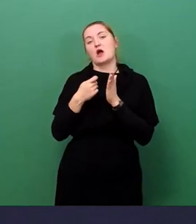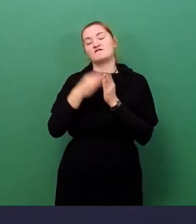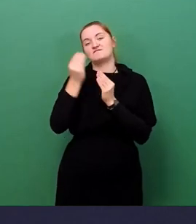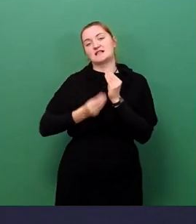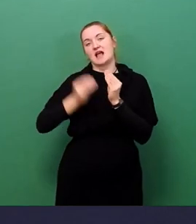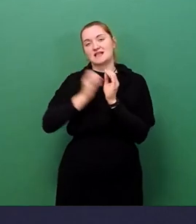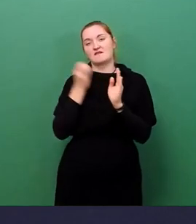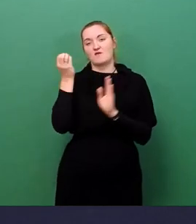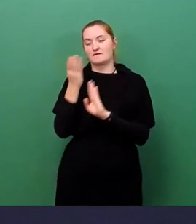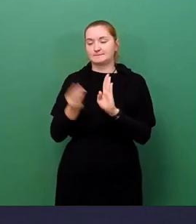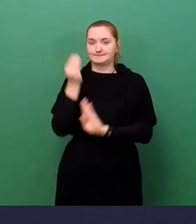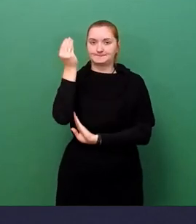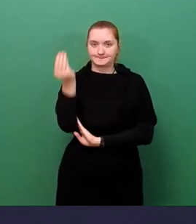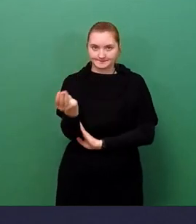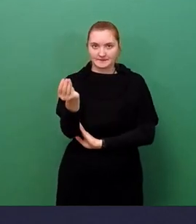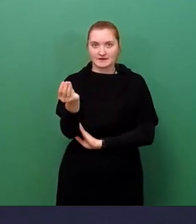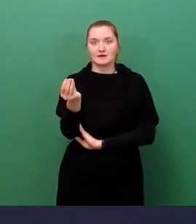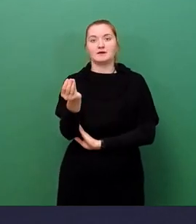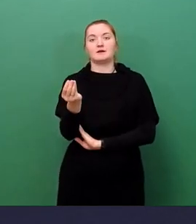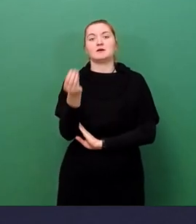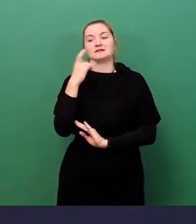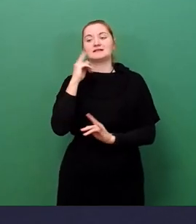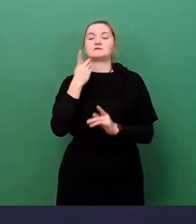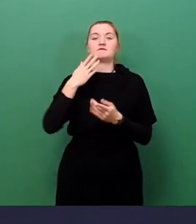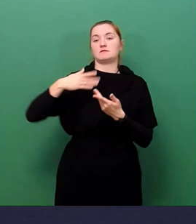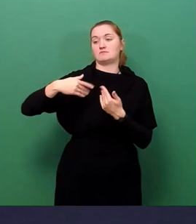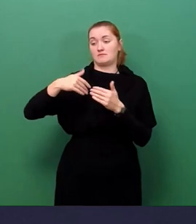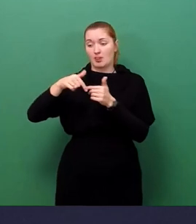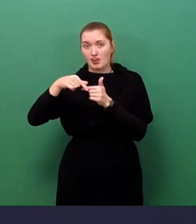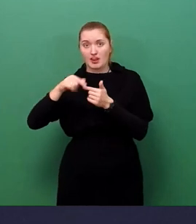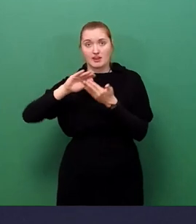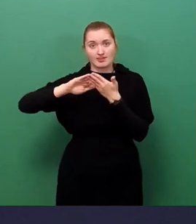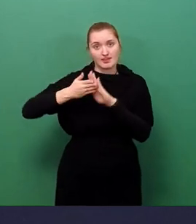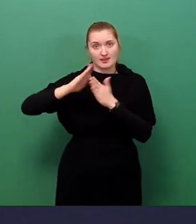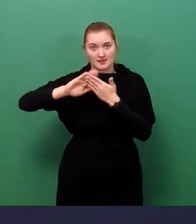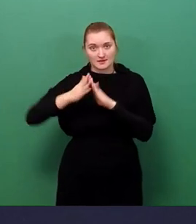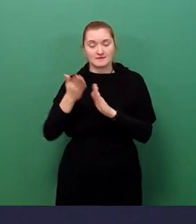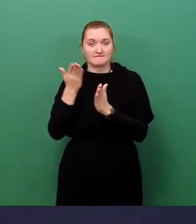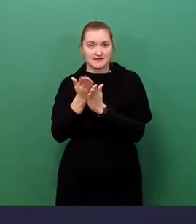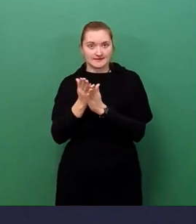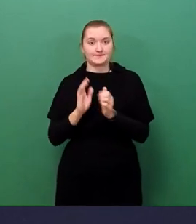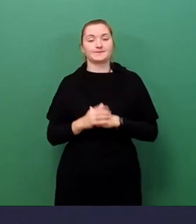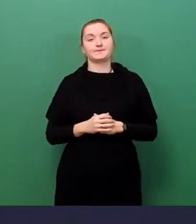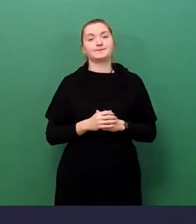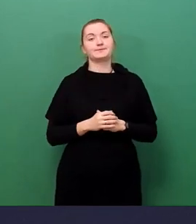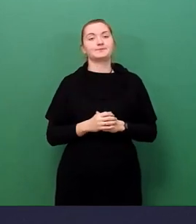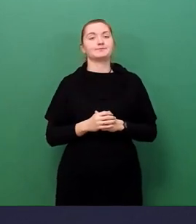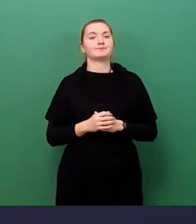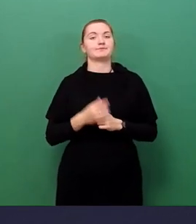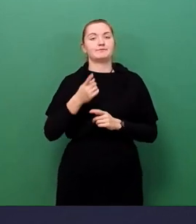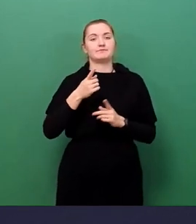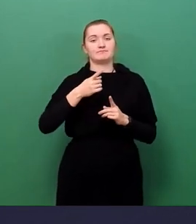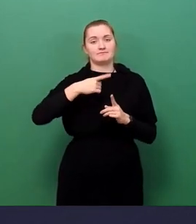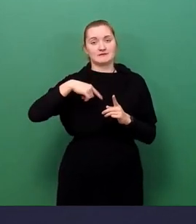welcher sich sozusagen gegenwärtig in der finalen Abstimmung befindet. Unter der Voraussetzung, dass der Ausschuss für Stadtentwicklung